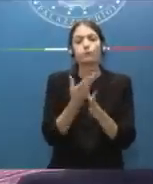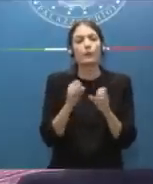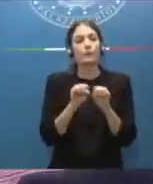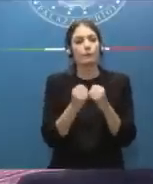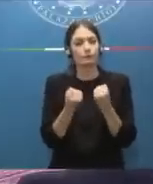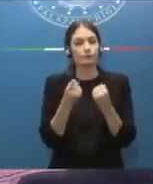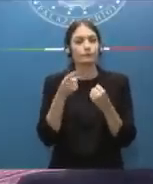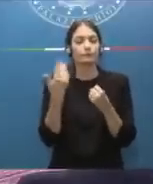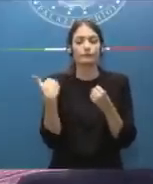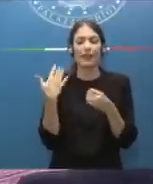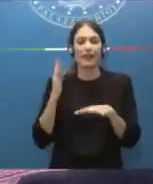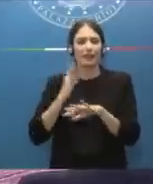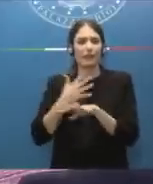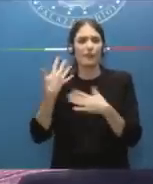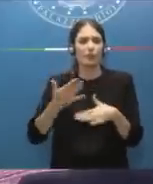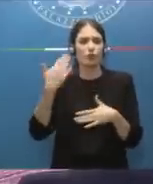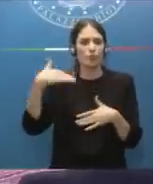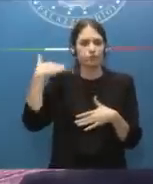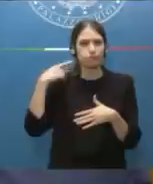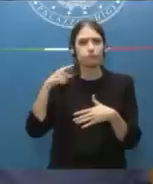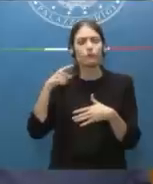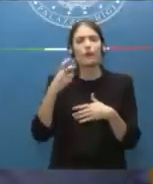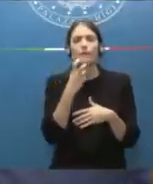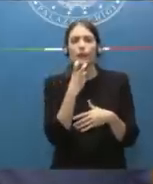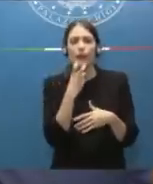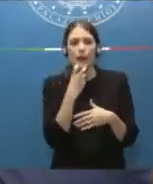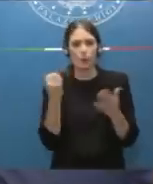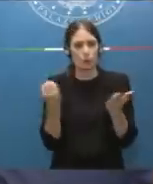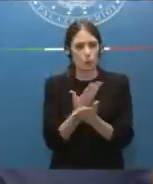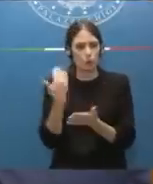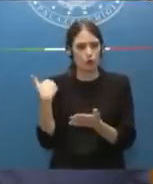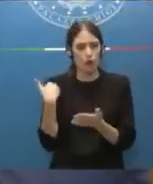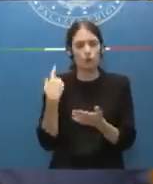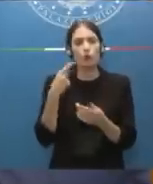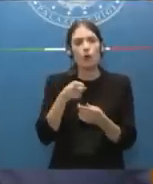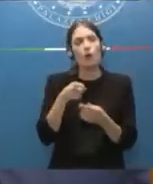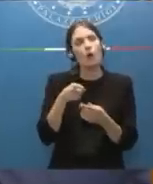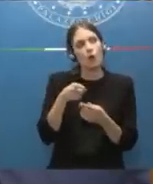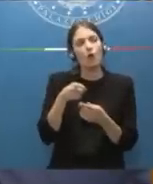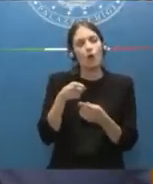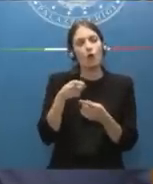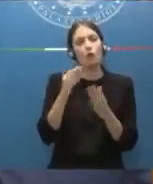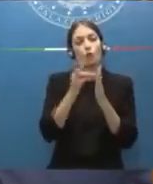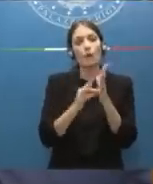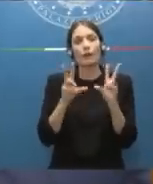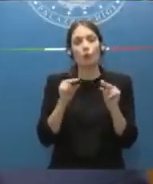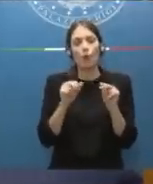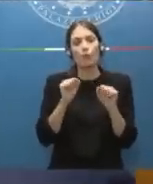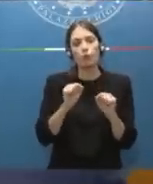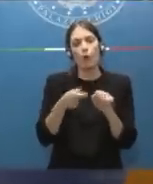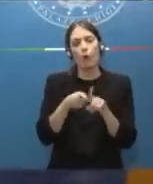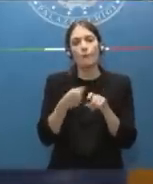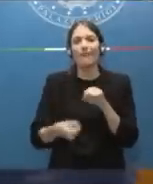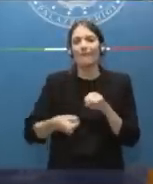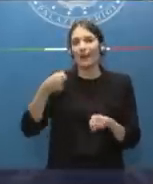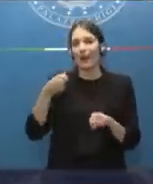intervento che ha fatto a suo tempo, quando c'era stato quello a Viterbo. Volevo capire, vi aspettate con questa nuova normativa di porre un freno